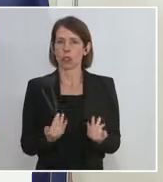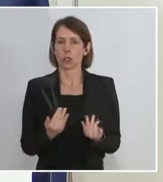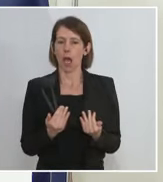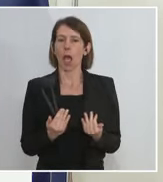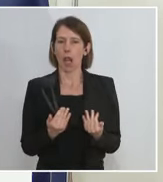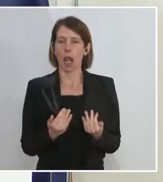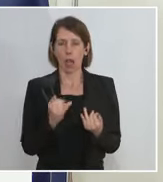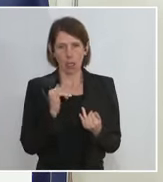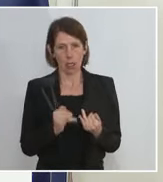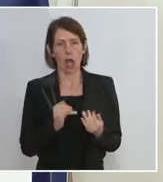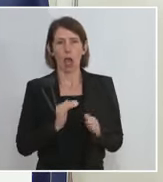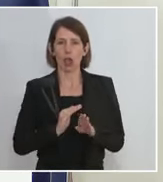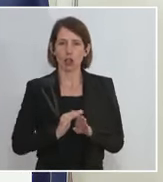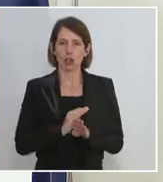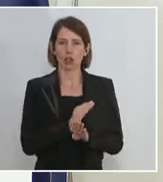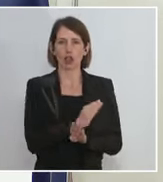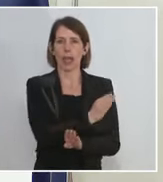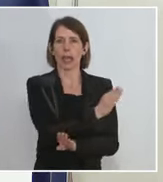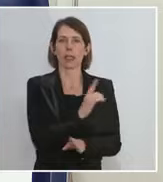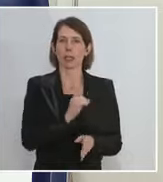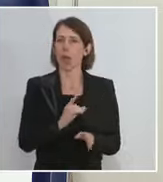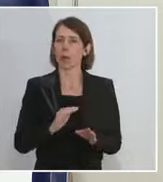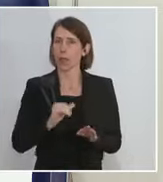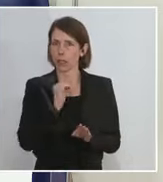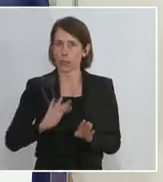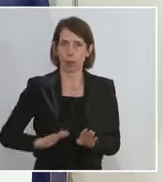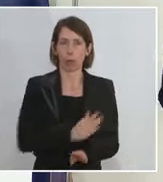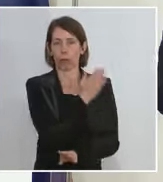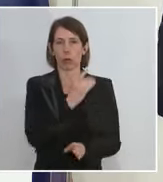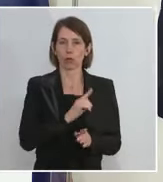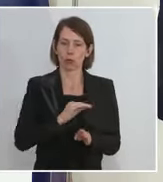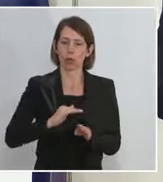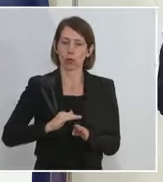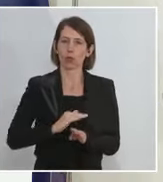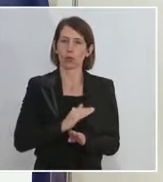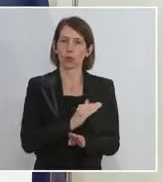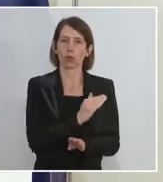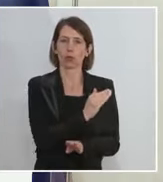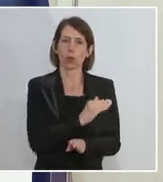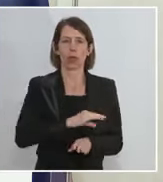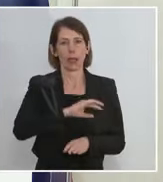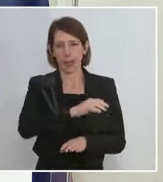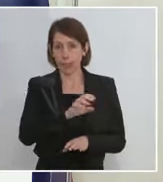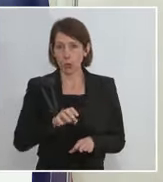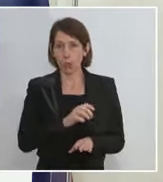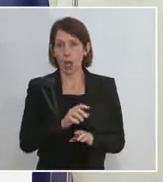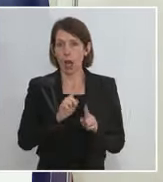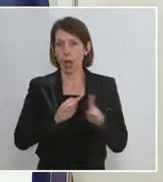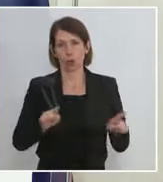linearen Ausmaß und wir haben eine regional sehr unterschiedliche Situation mit teilweise